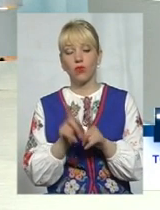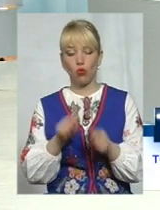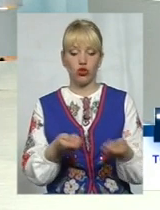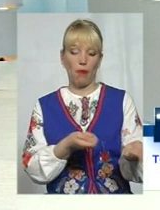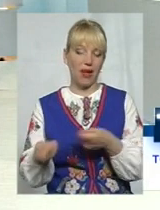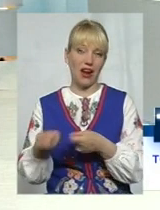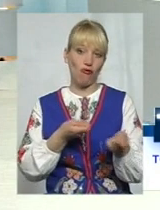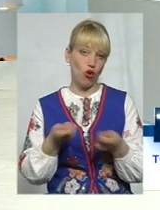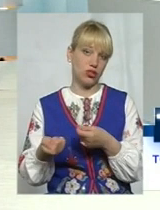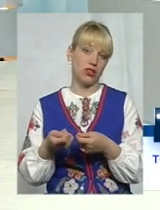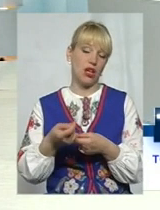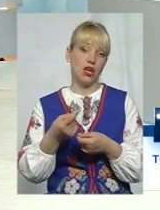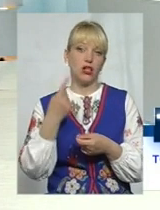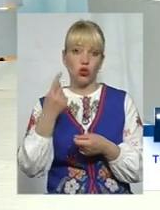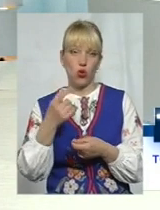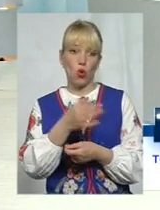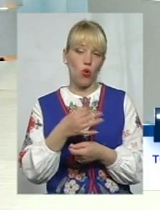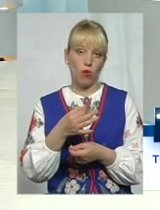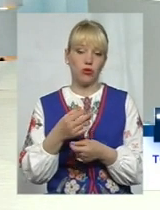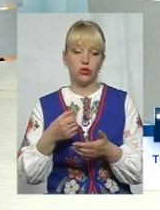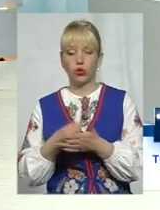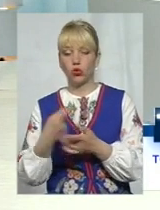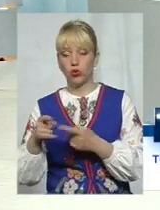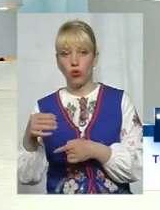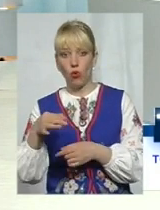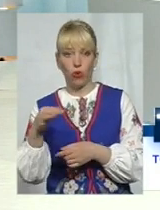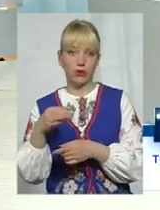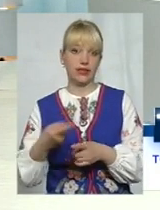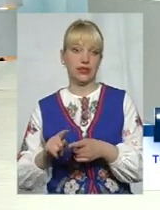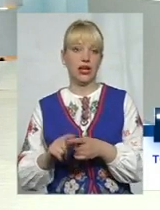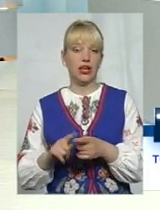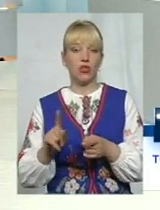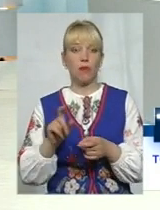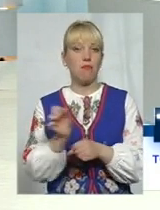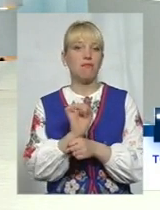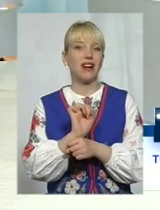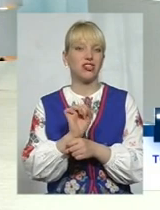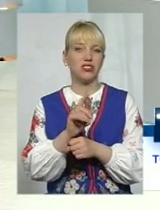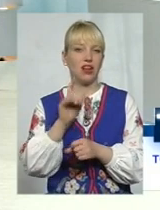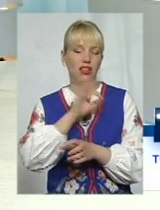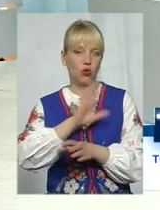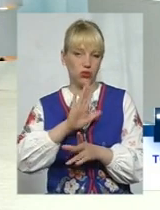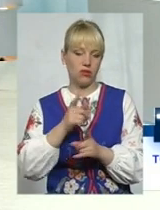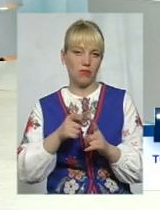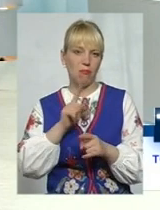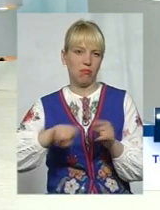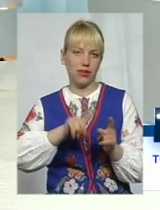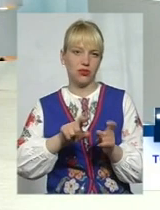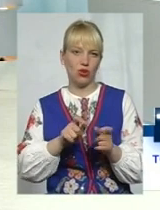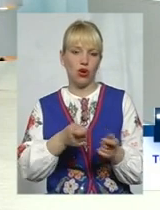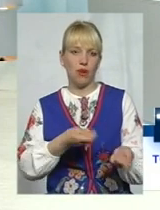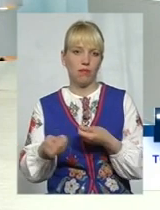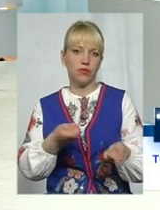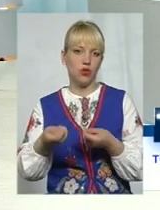з одної області в другу. Безрінько можна доставити, щоб не стягнути по машинах. Це потрібно, в нас вже на